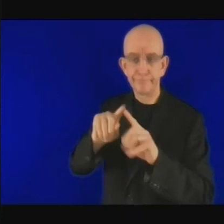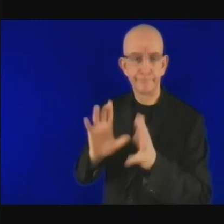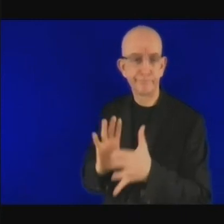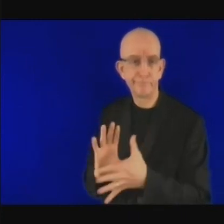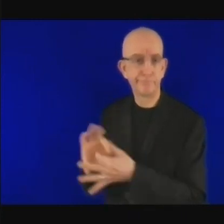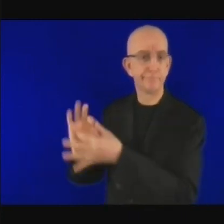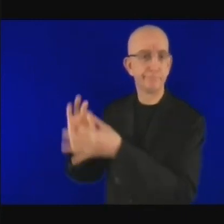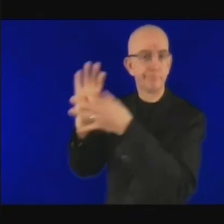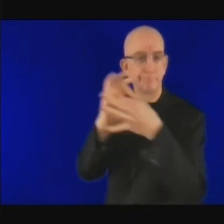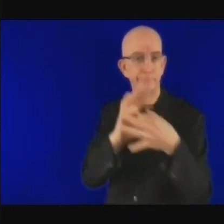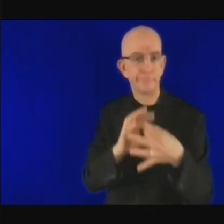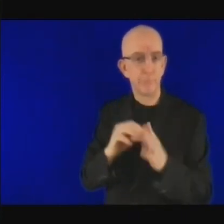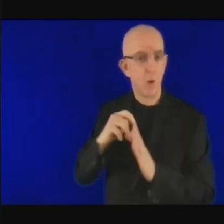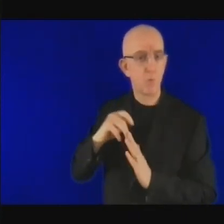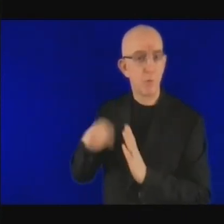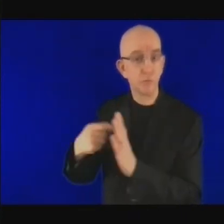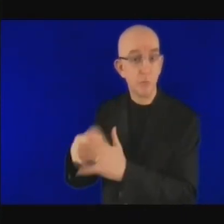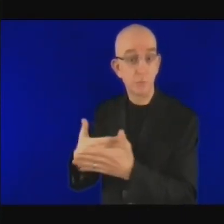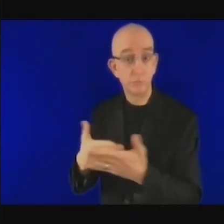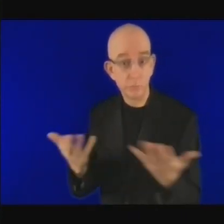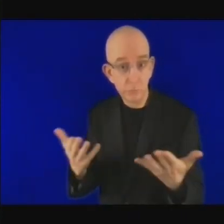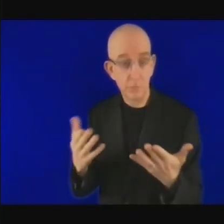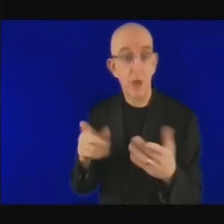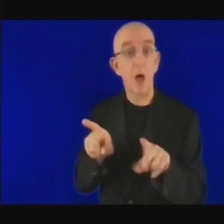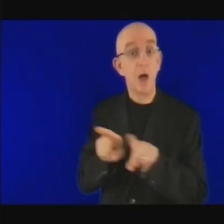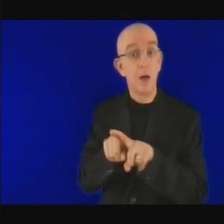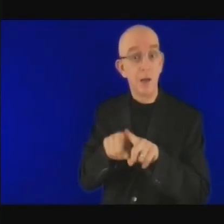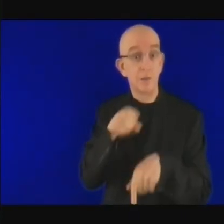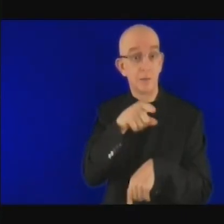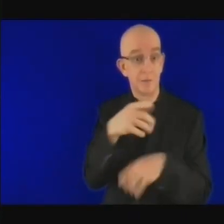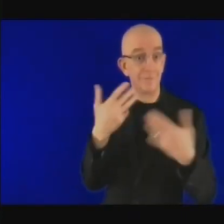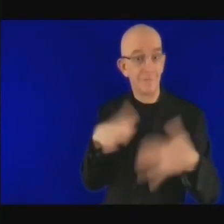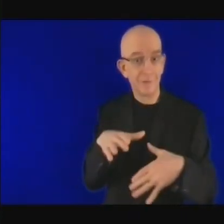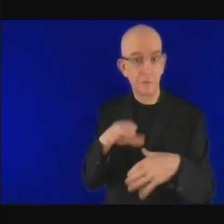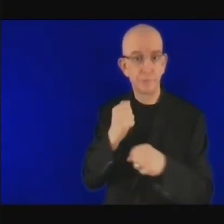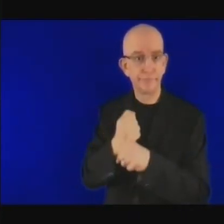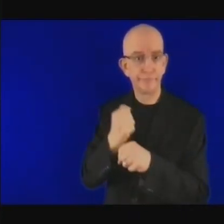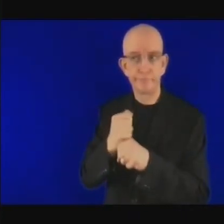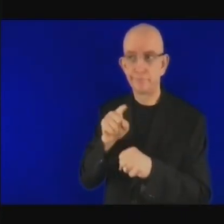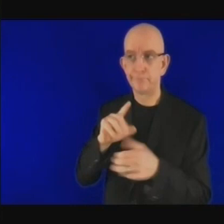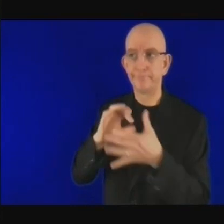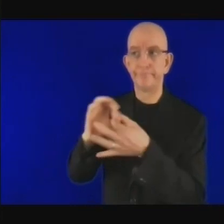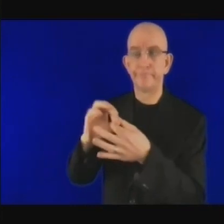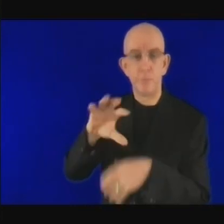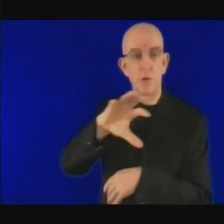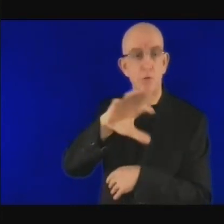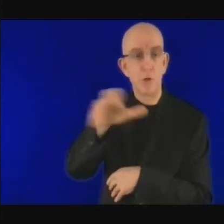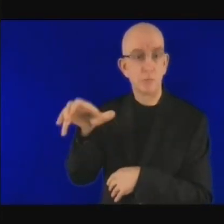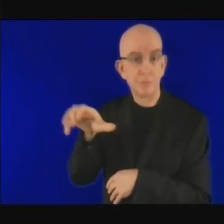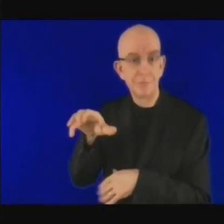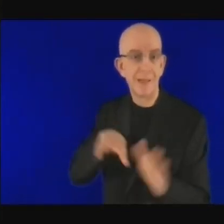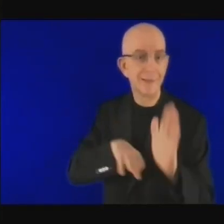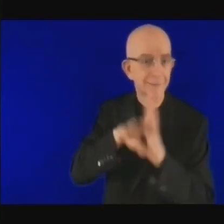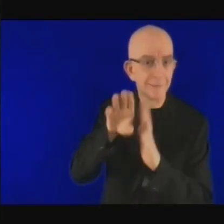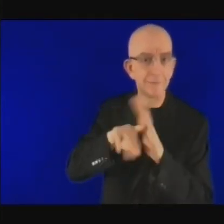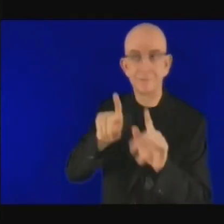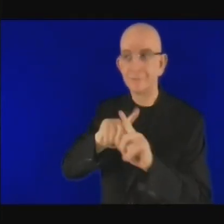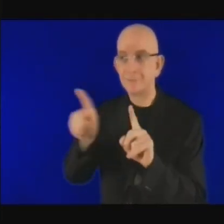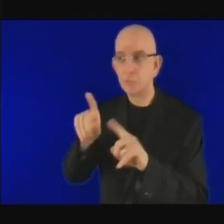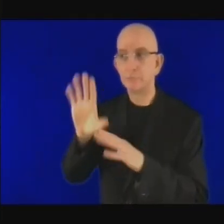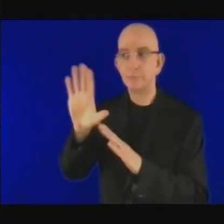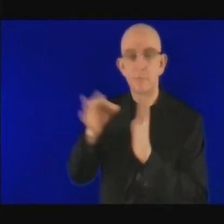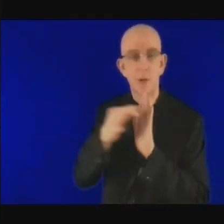'élaboration des stratégies dans le domaine de l'énergie. Vous pourriez peut-être